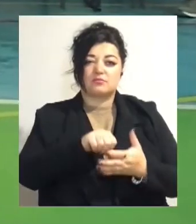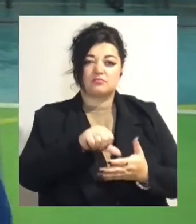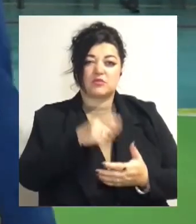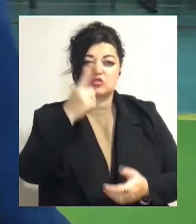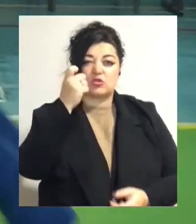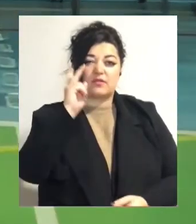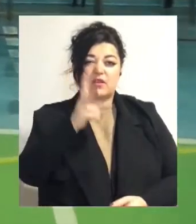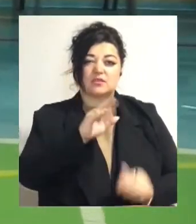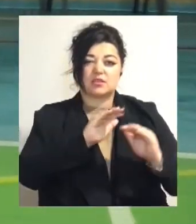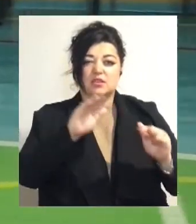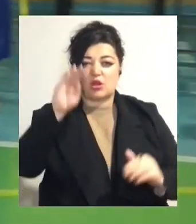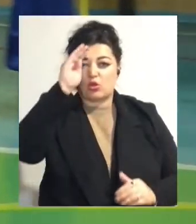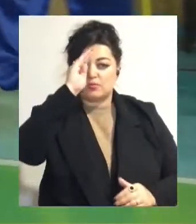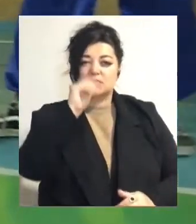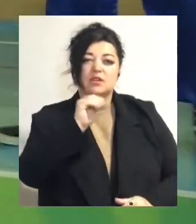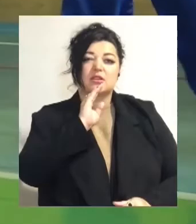дівчата.